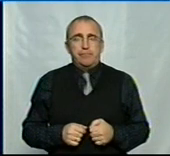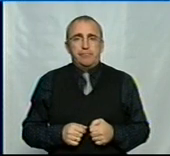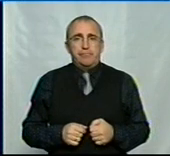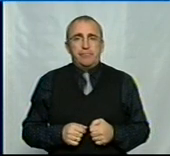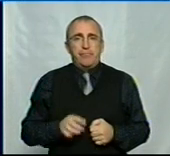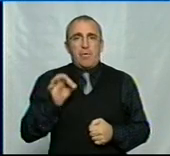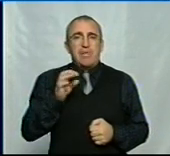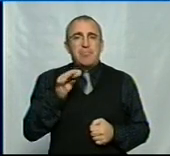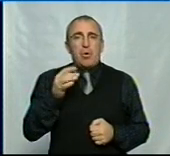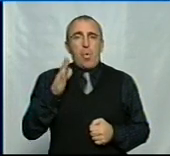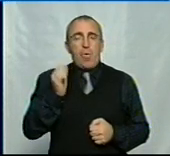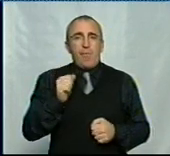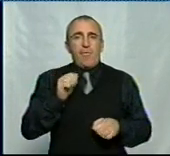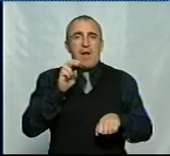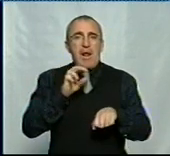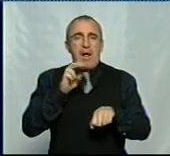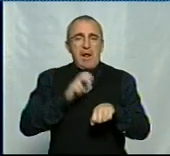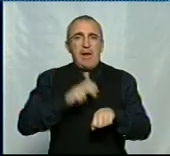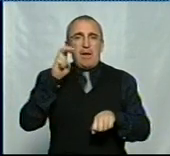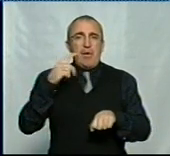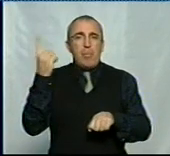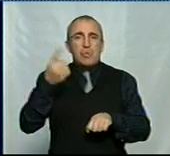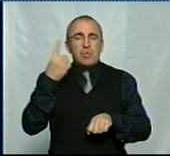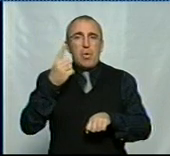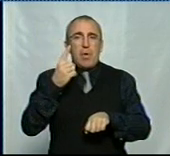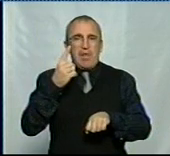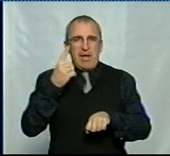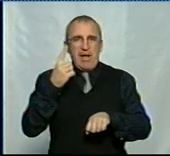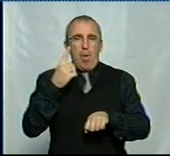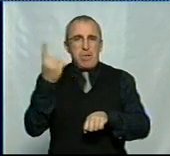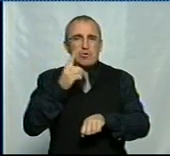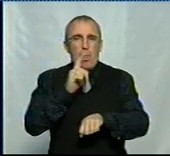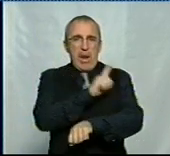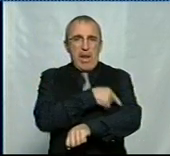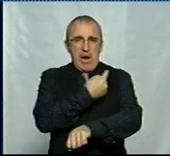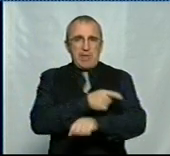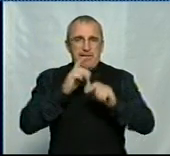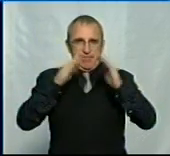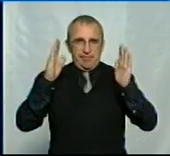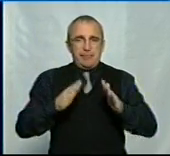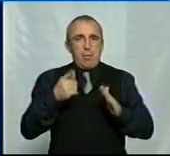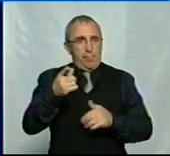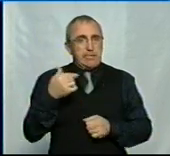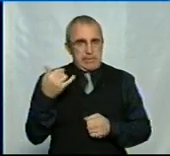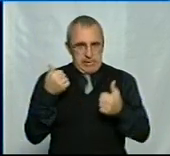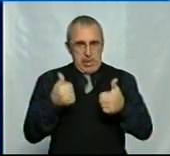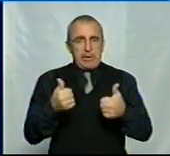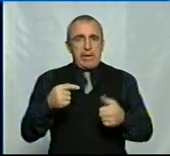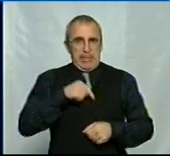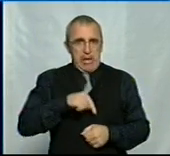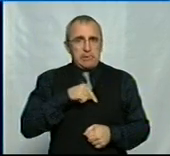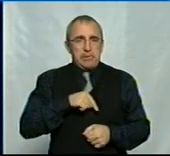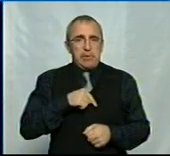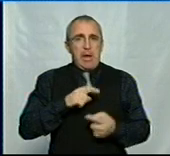Олена Смірнова, лікар-інфекціоніст обласної лікарні. Сьогодні у тимі дня. Добрий вечір. Добрий вечір. У вас гарний настрій. І